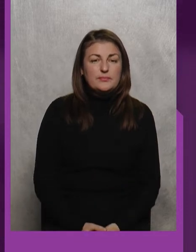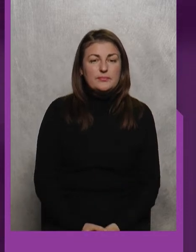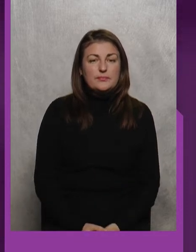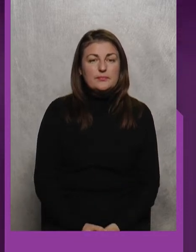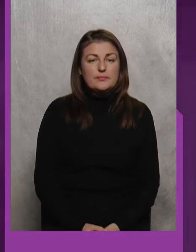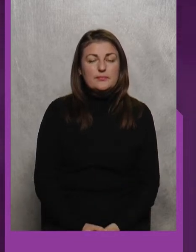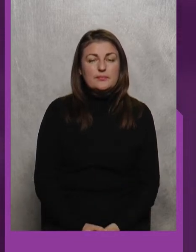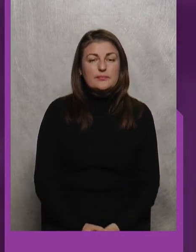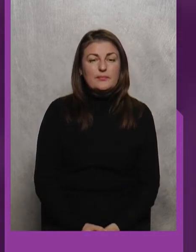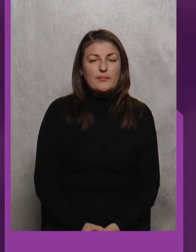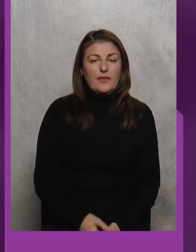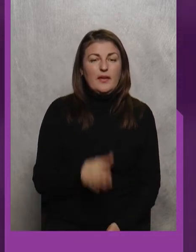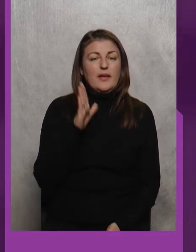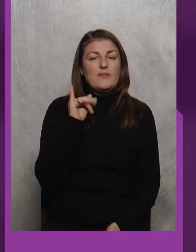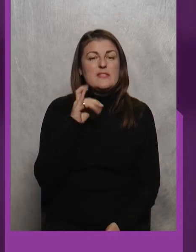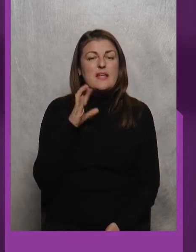В Ізарі